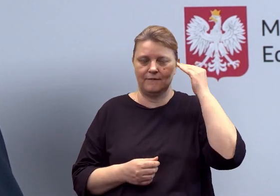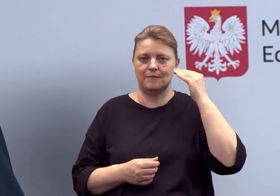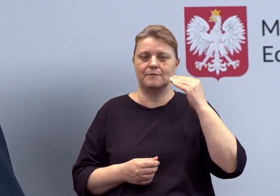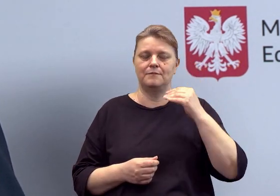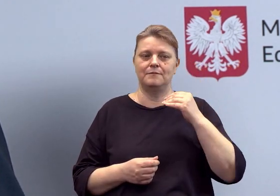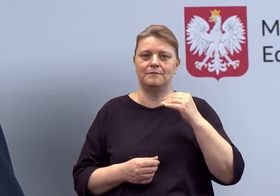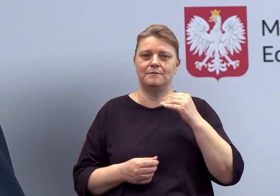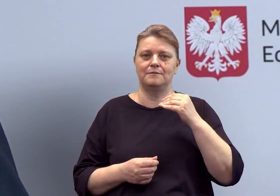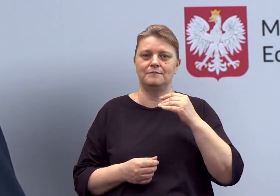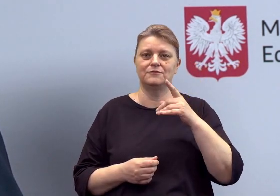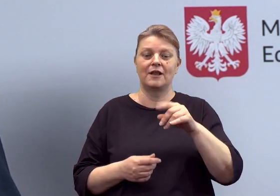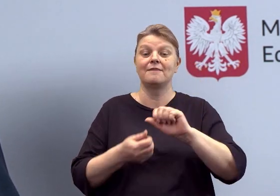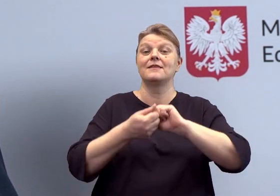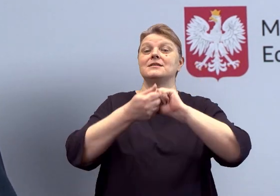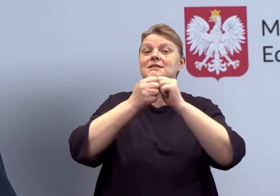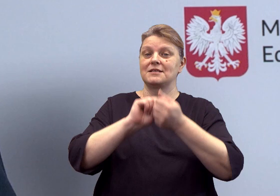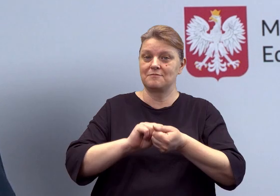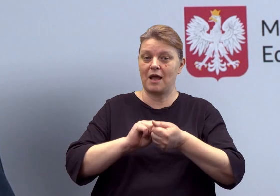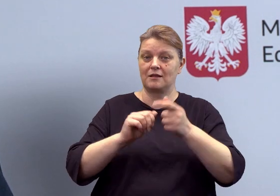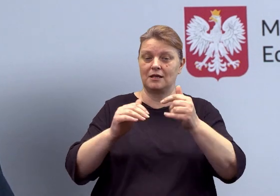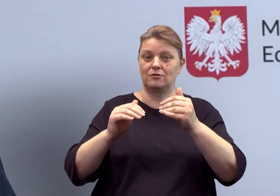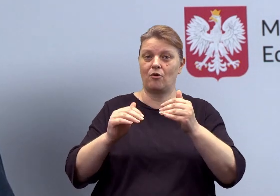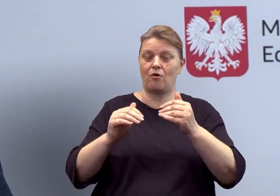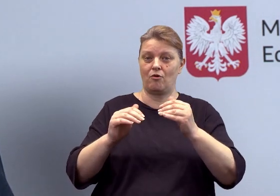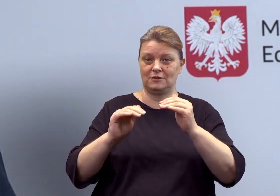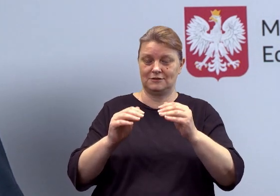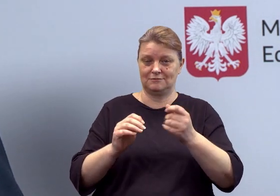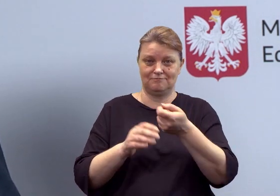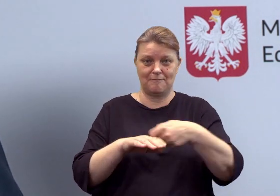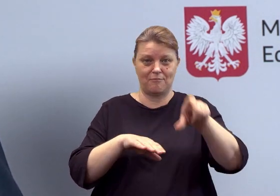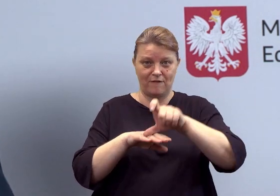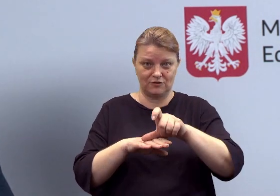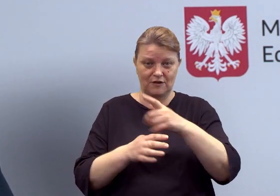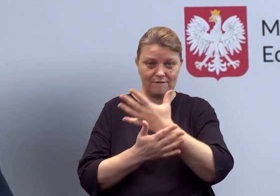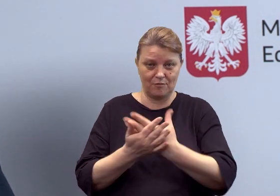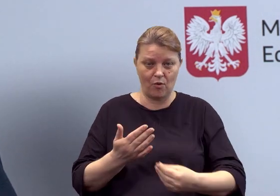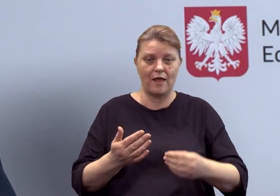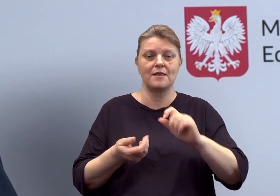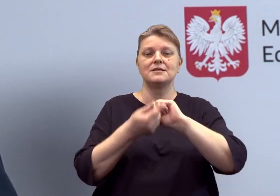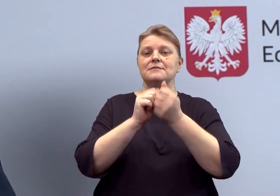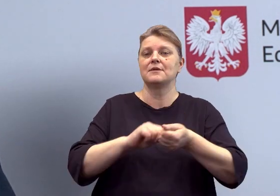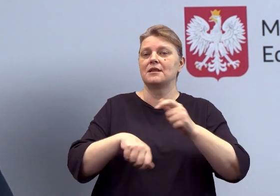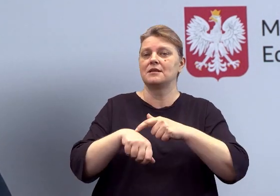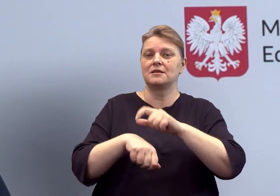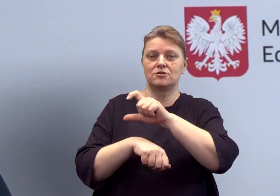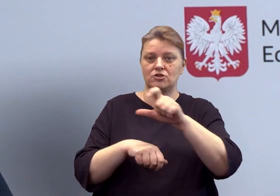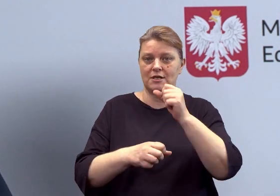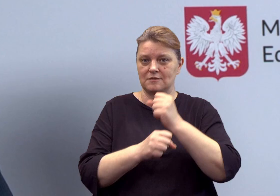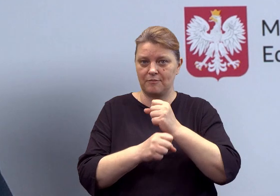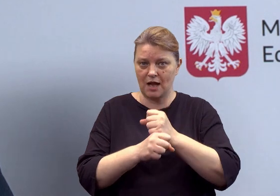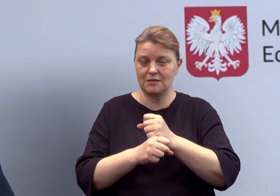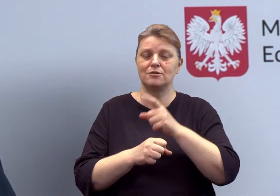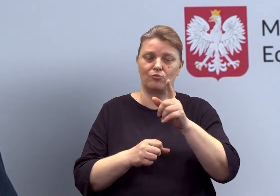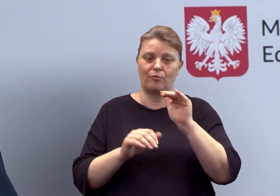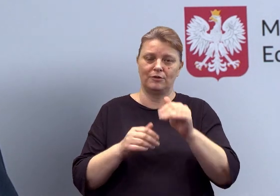że te zmiany, podniesienie wynagrodzenia, zmiana czasu pracy nauczyciela wiążą się także z większymi